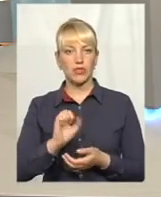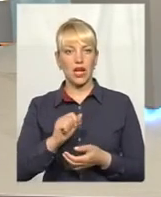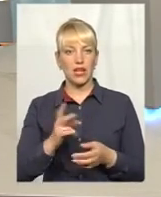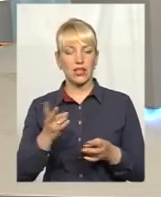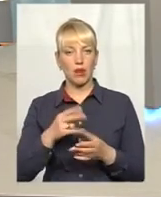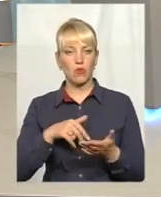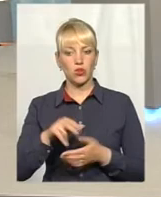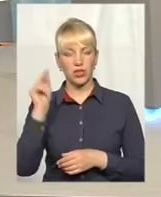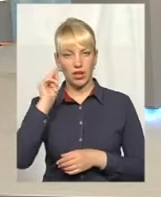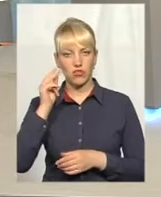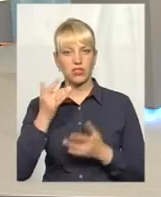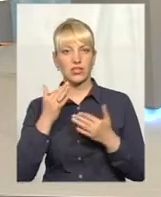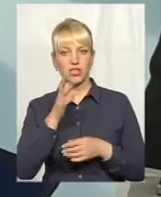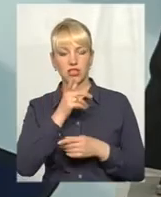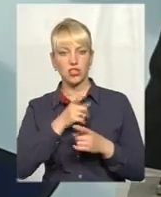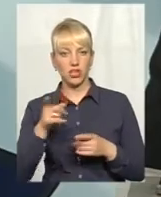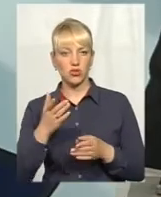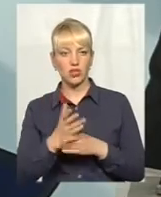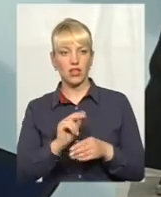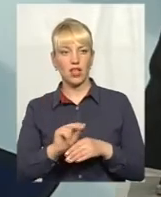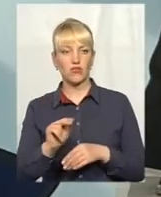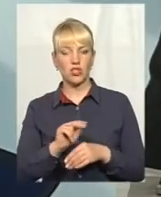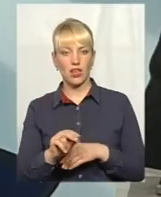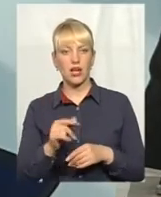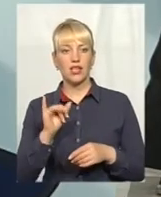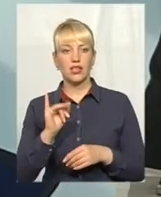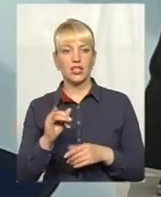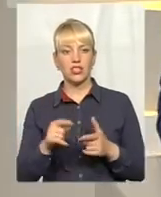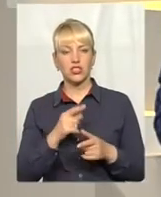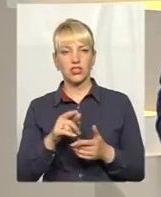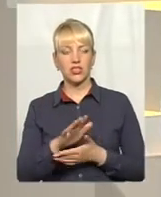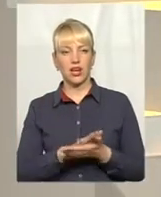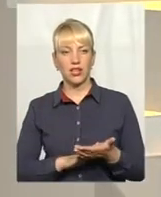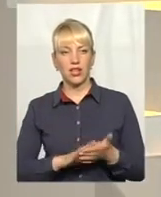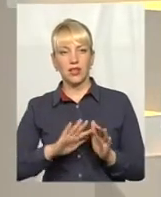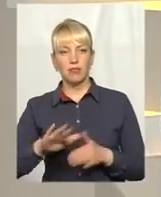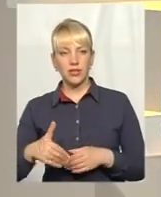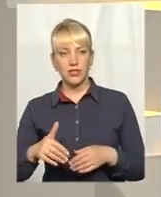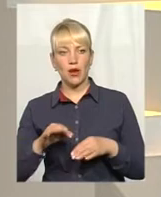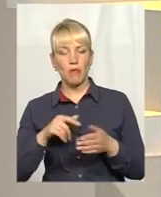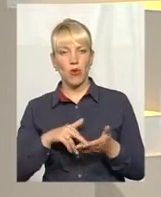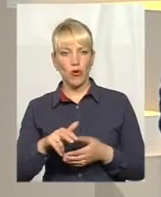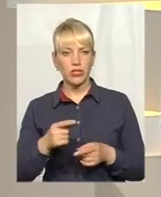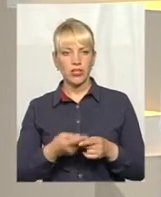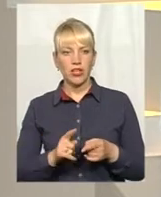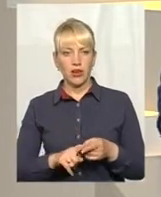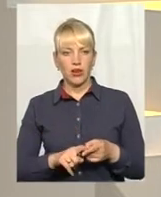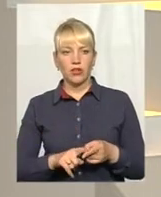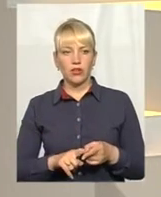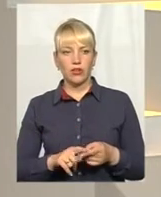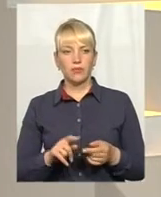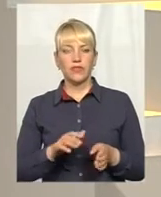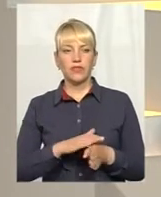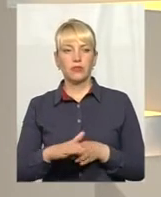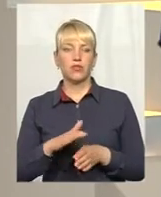навчання. Скільки часу триває навчання і чи далі, після проходження його, відбувається, скажімо,